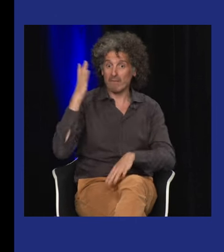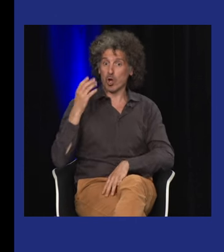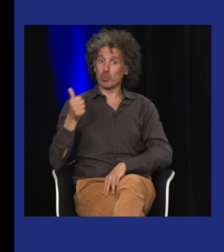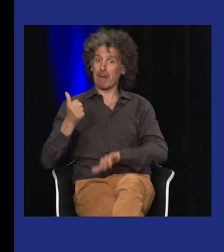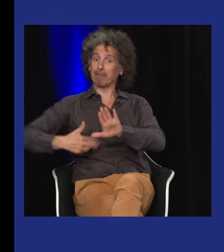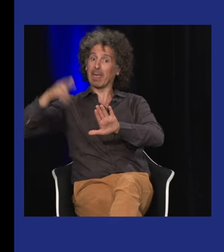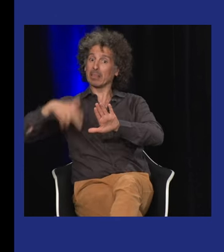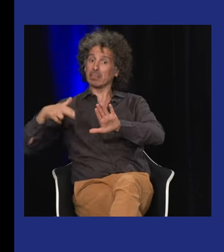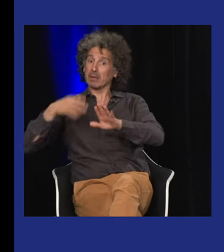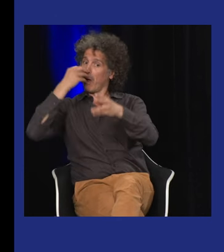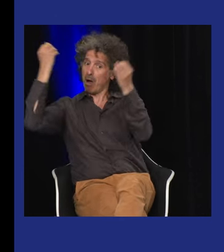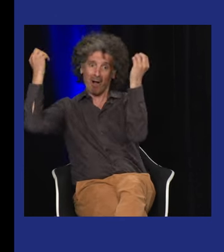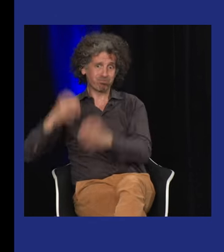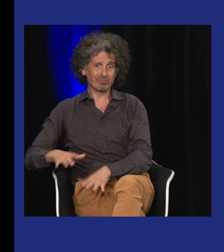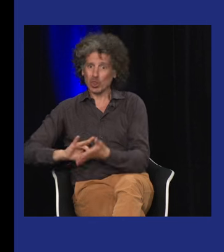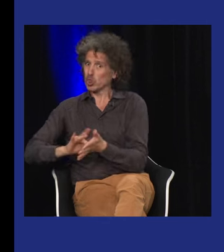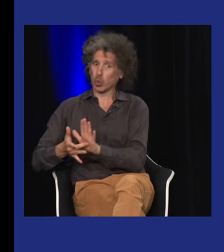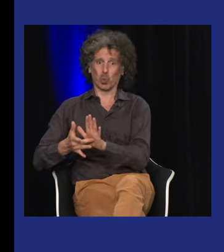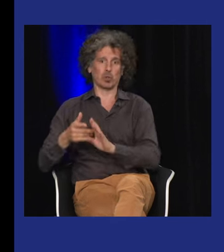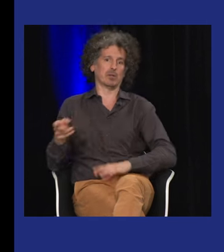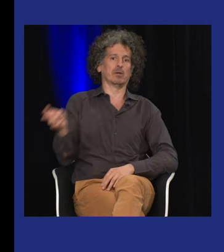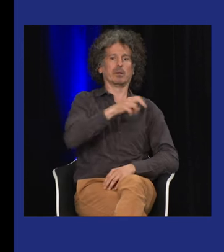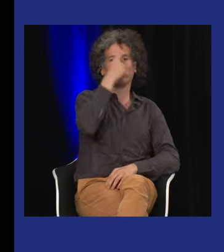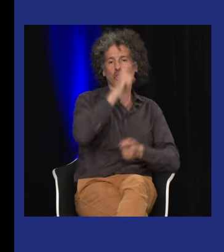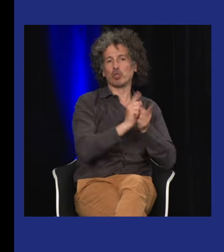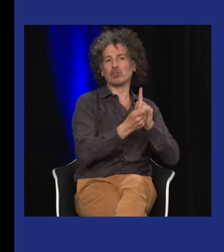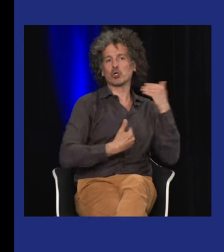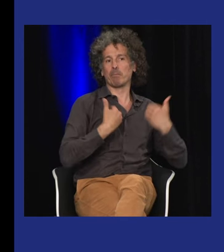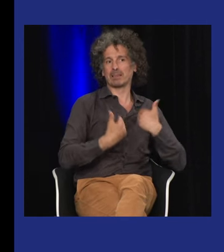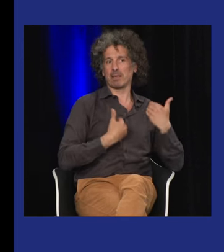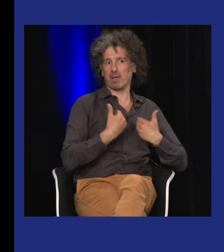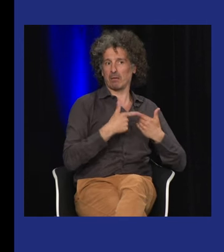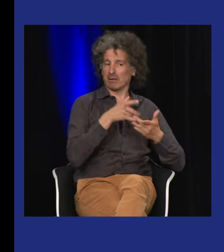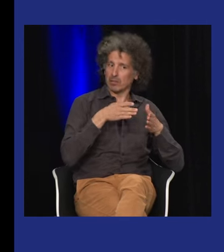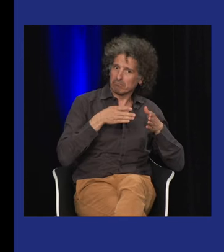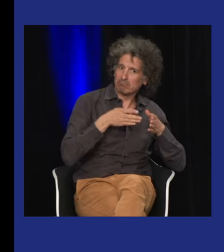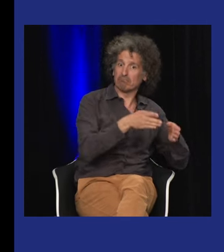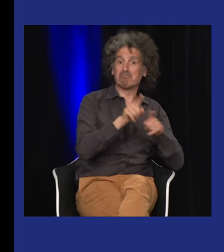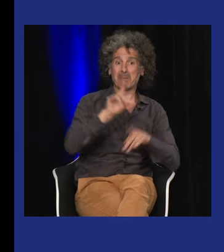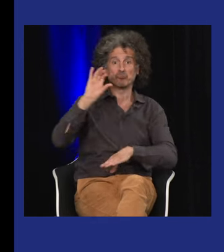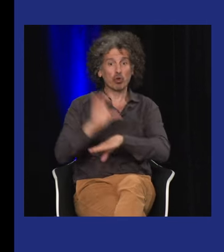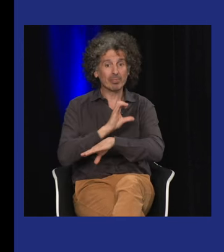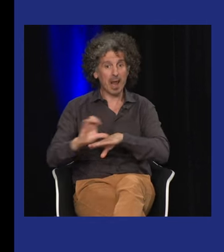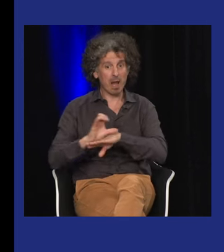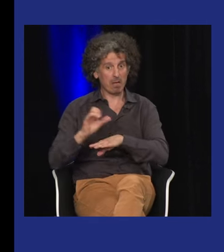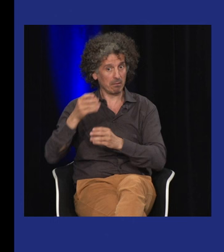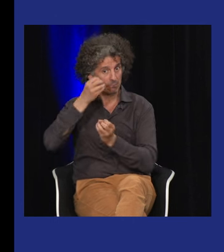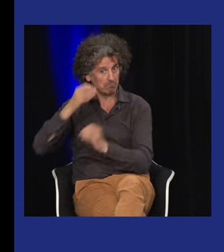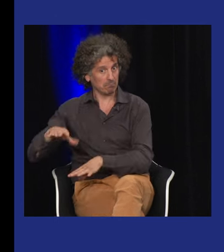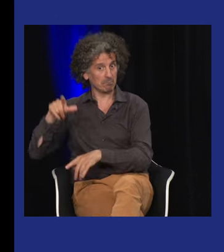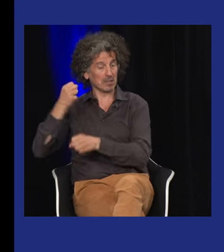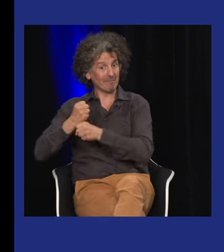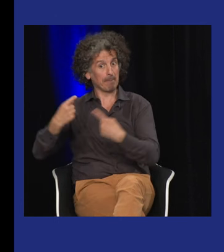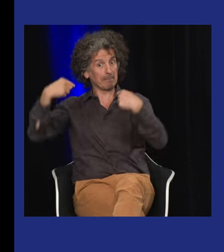comédien Joël Victor Joël qui était peintre et qui a abandonné son métier pour devenir comédien